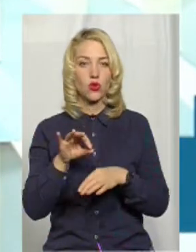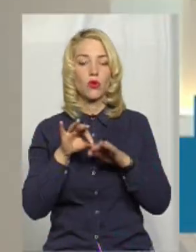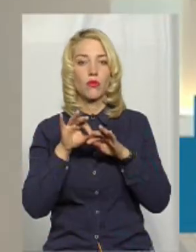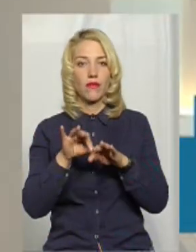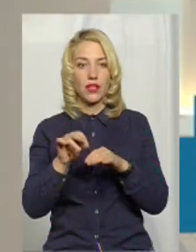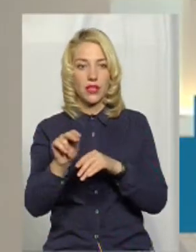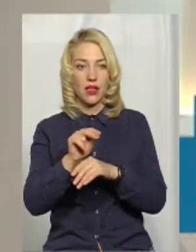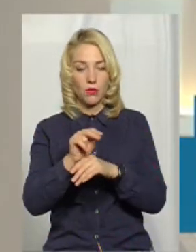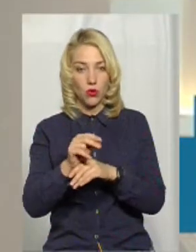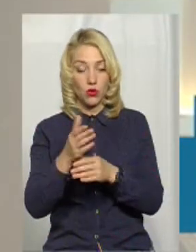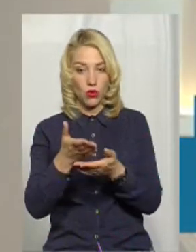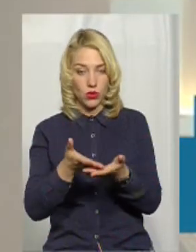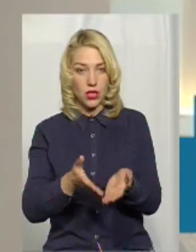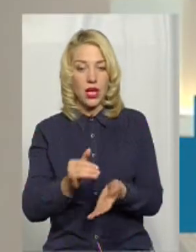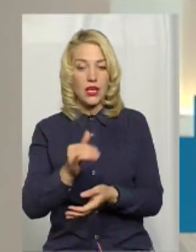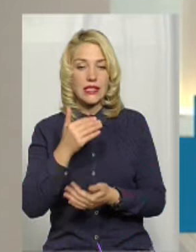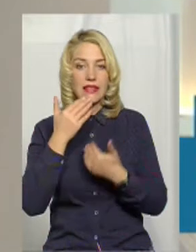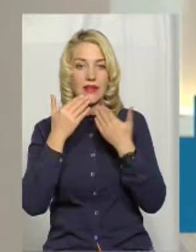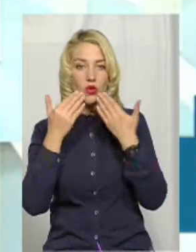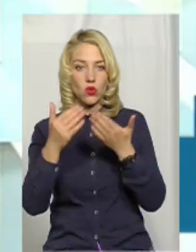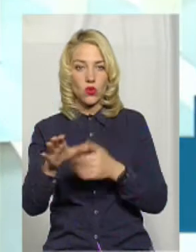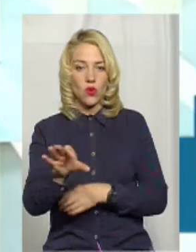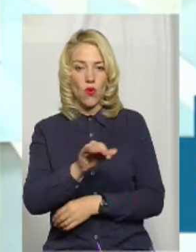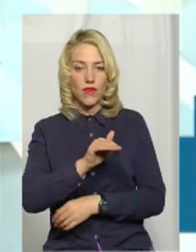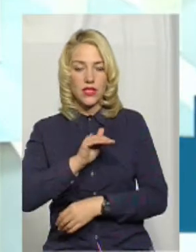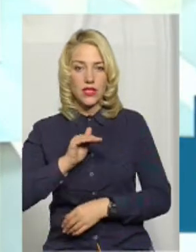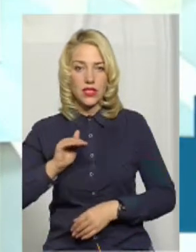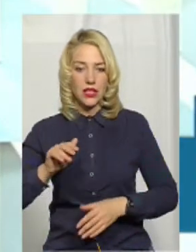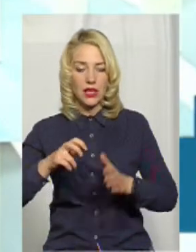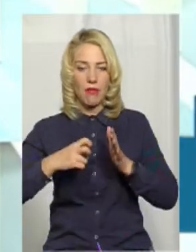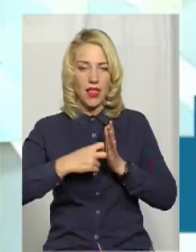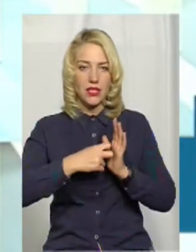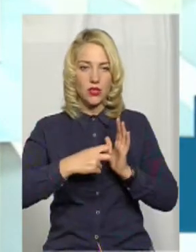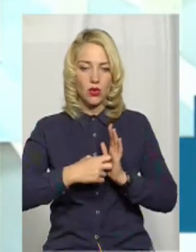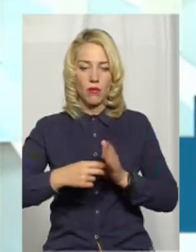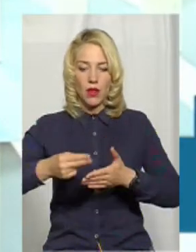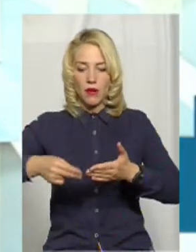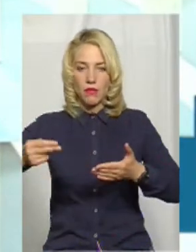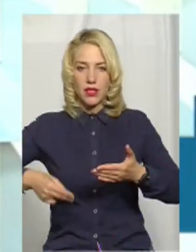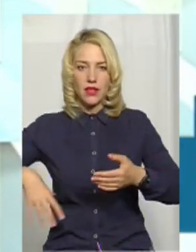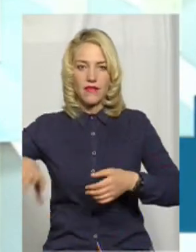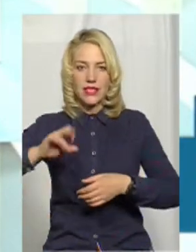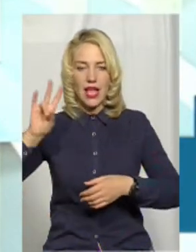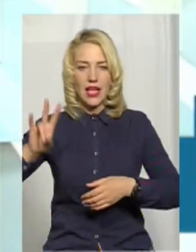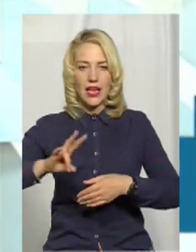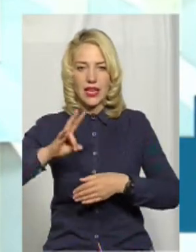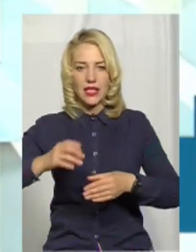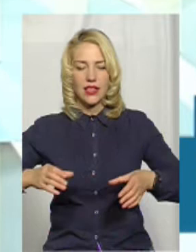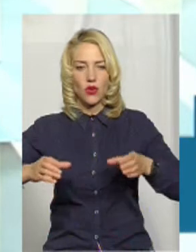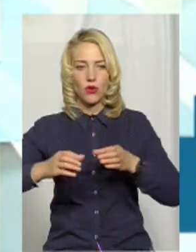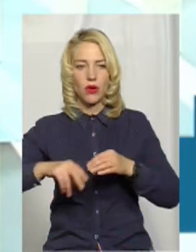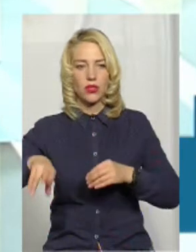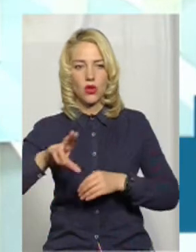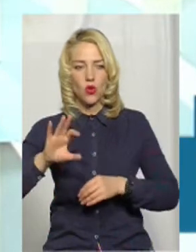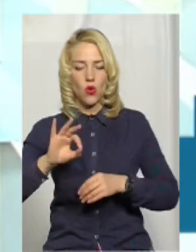ремонту. І звернулися офіційно, листом, зібравши підписи вся релігійна громада до Органу